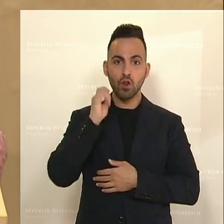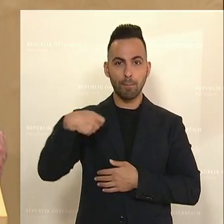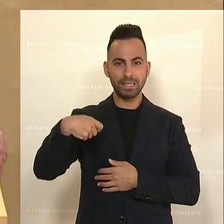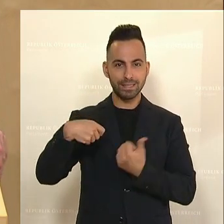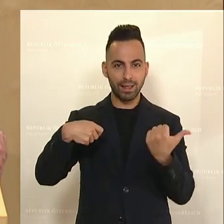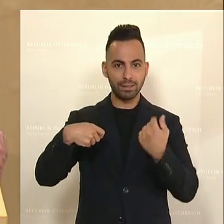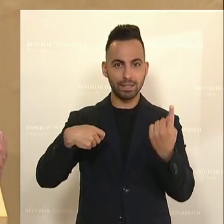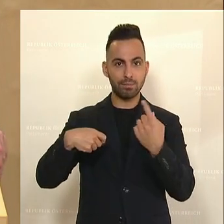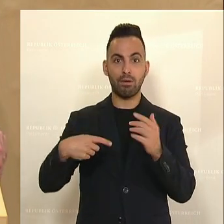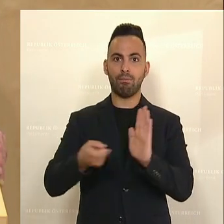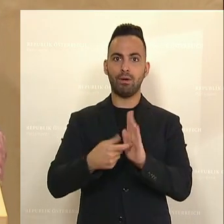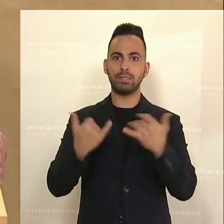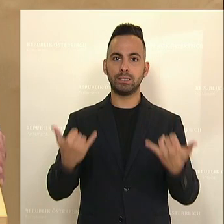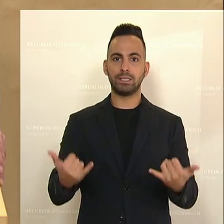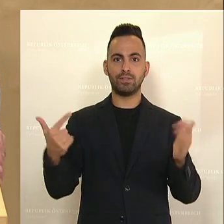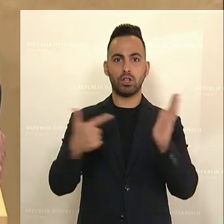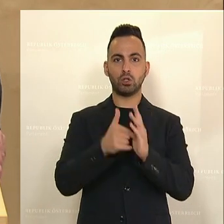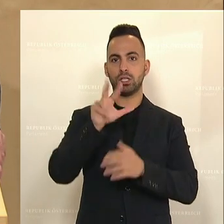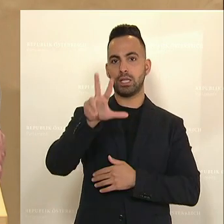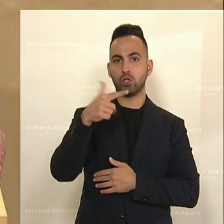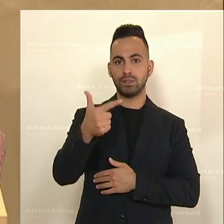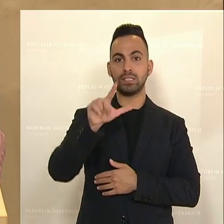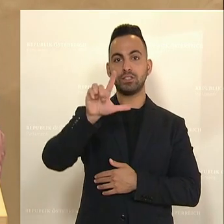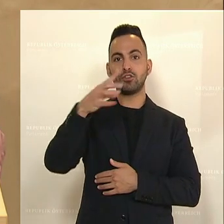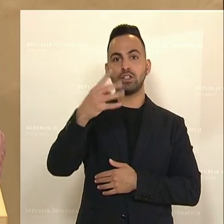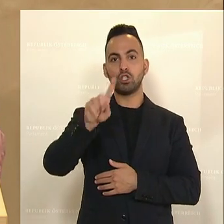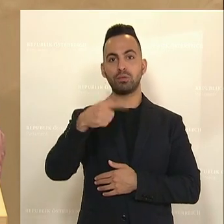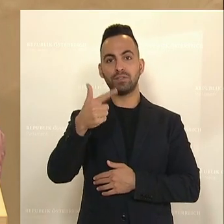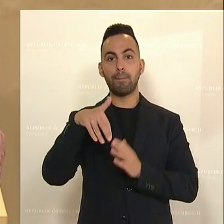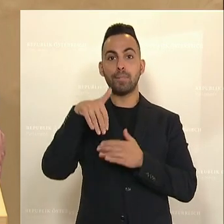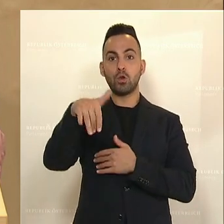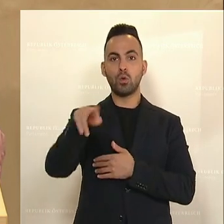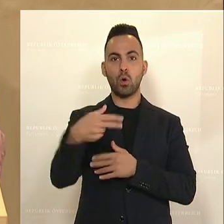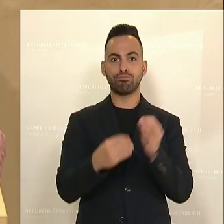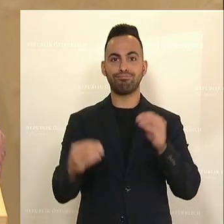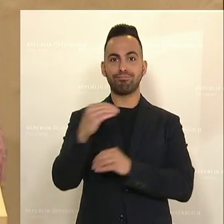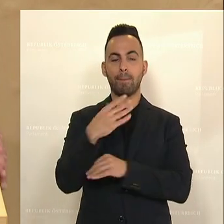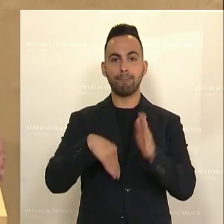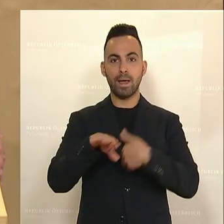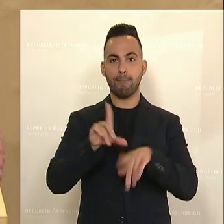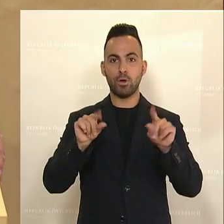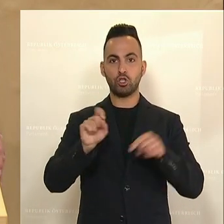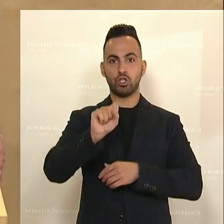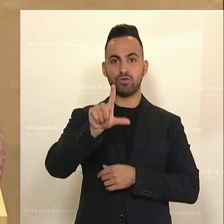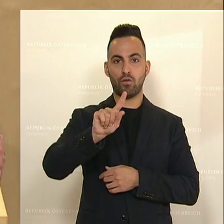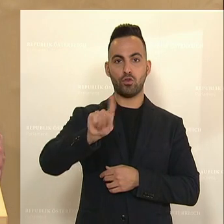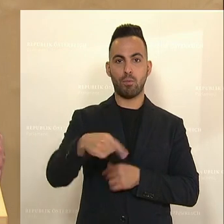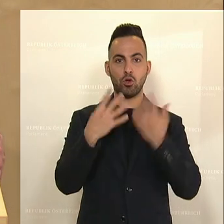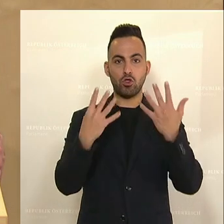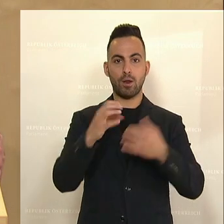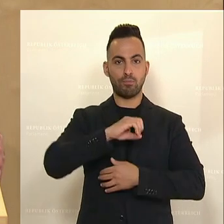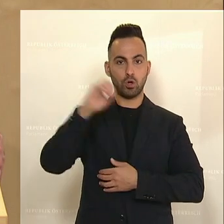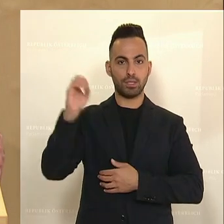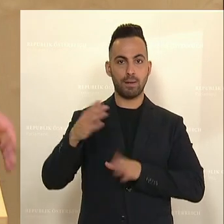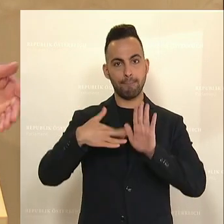Es werden für 2023 42,2 Millionen Euro veranschlagt. Das sind um 12,9 Prozent mehr.